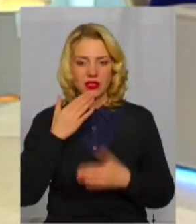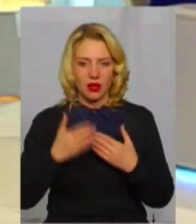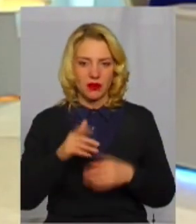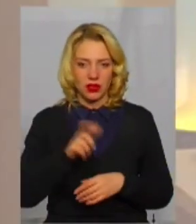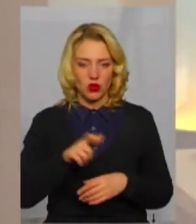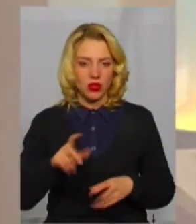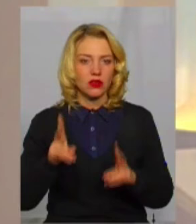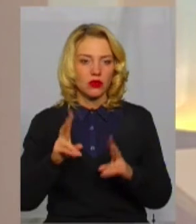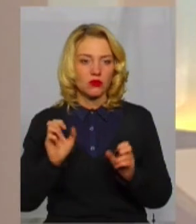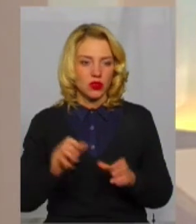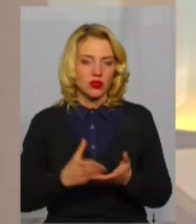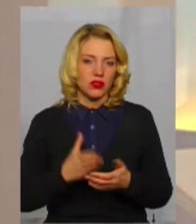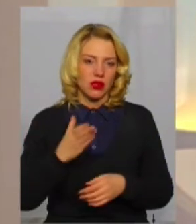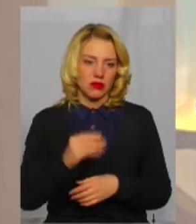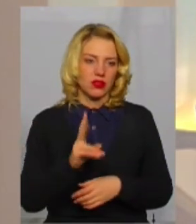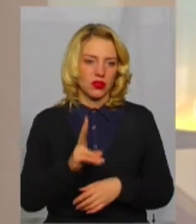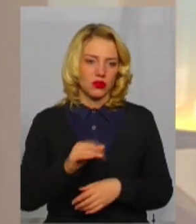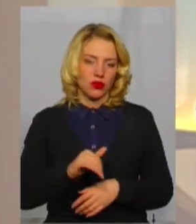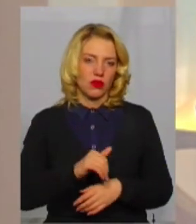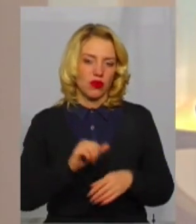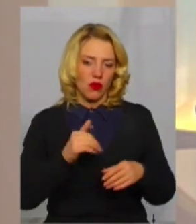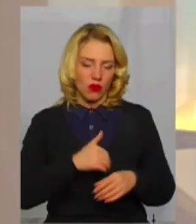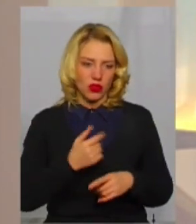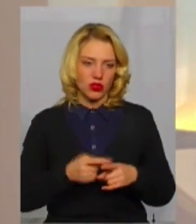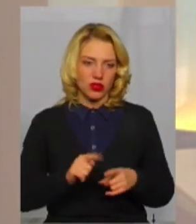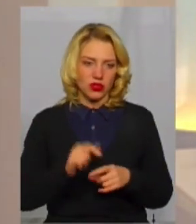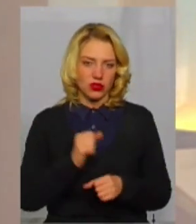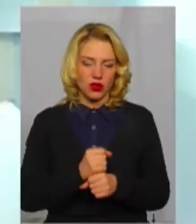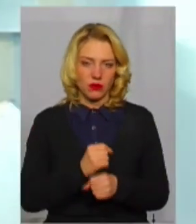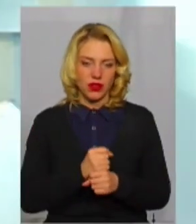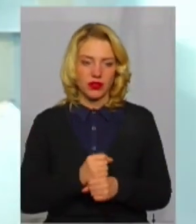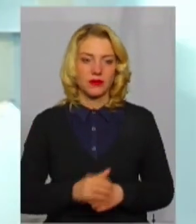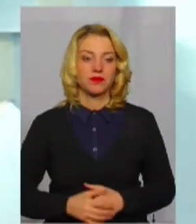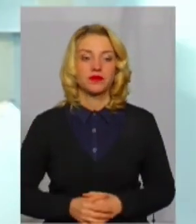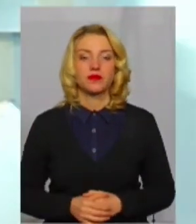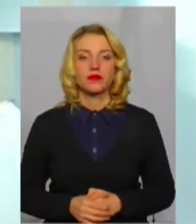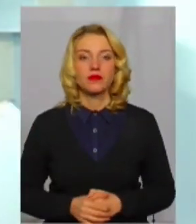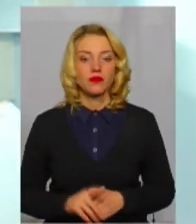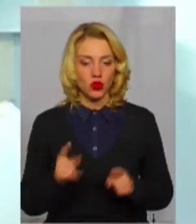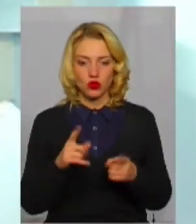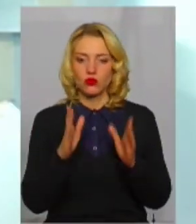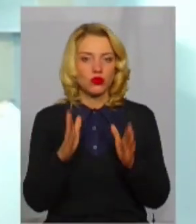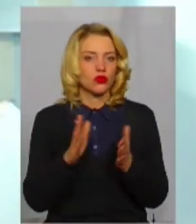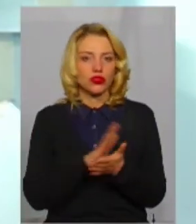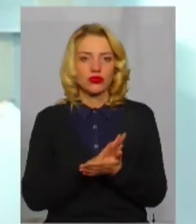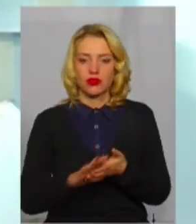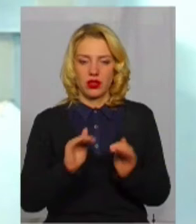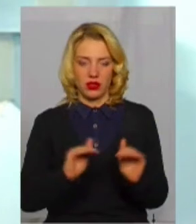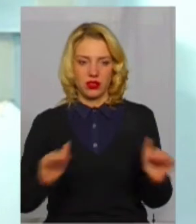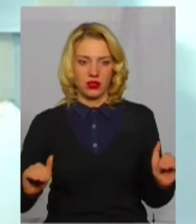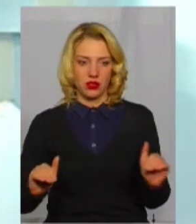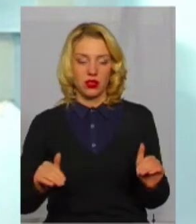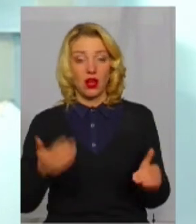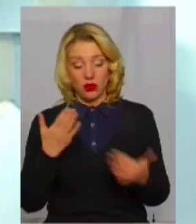людей, які можуть заплатити, хочуть це зробити. Чому обмежувати, що це дитячий лише може бути? Якщо я